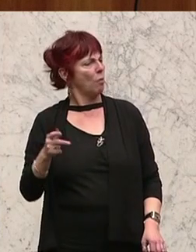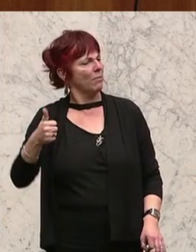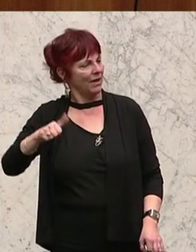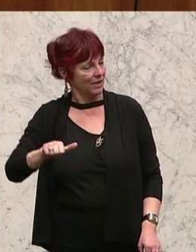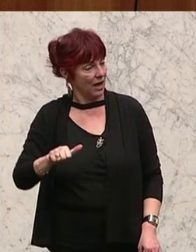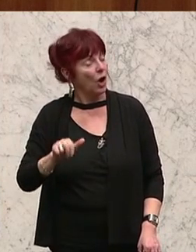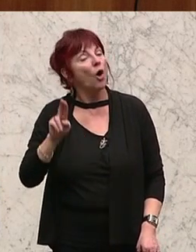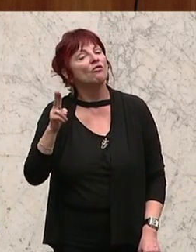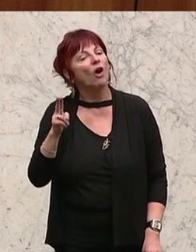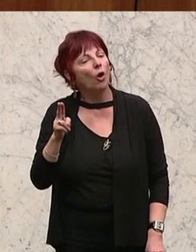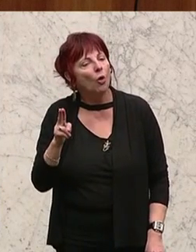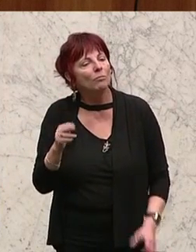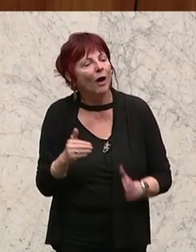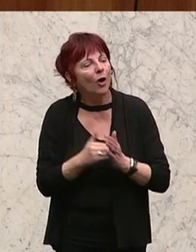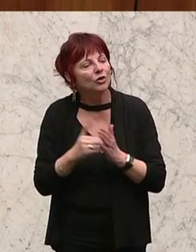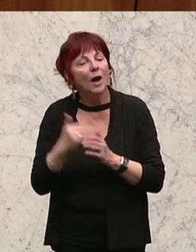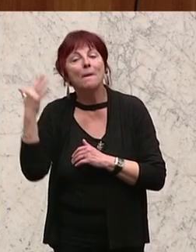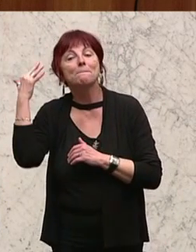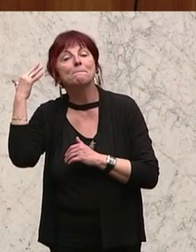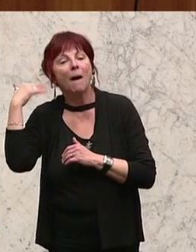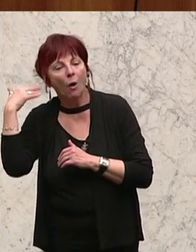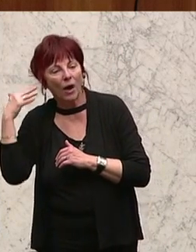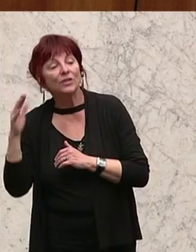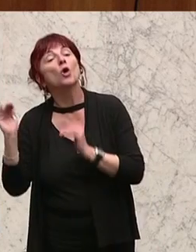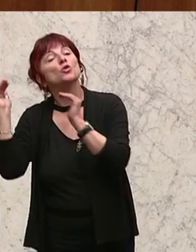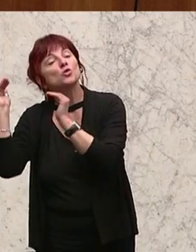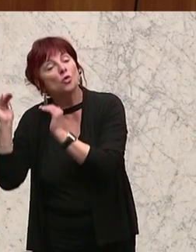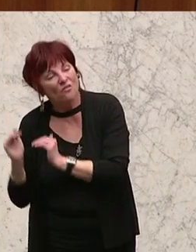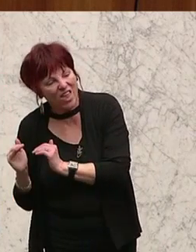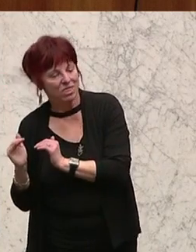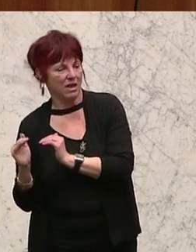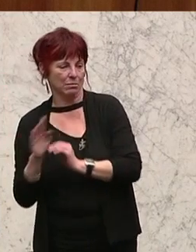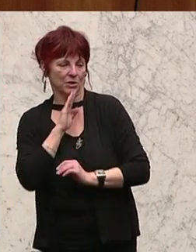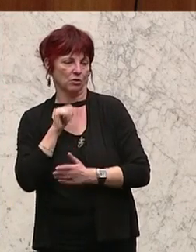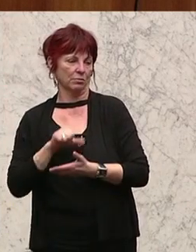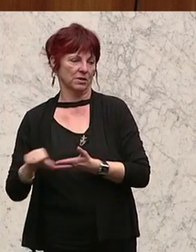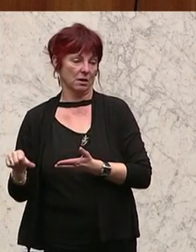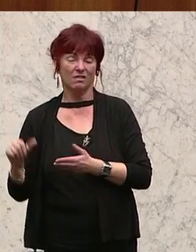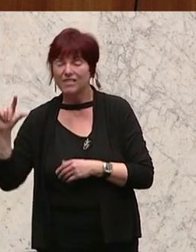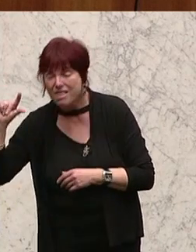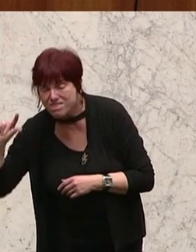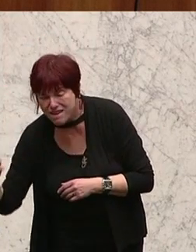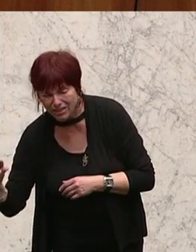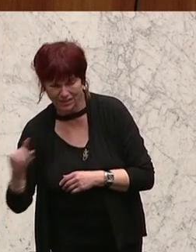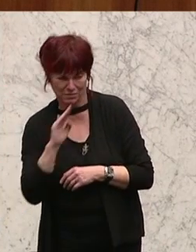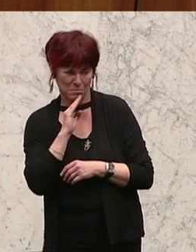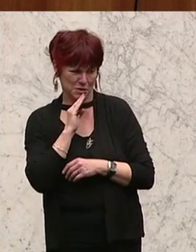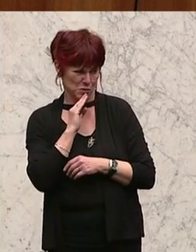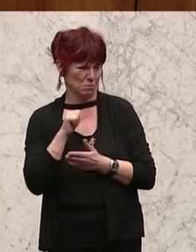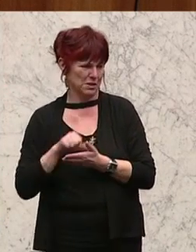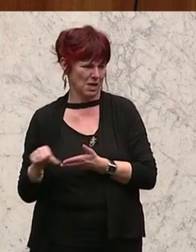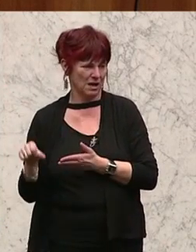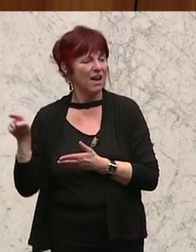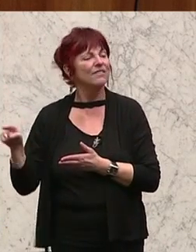deshalb notwendig, weil die Bauern so niedrige Pensionen als Beitragsgrundlage haben. Die niedrigsten überhaupt. Aus den niedrigen